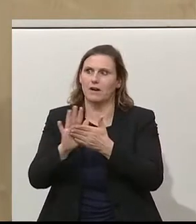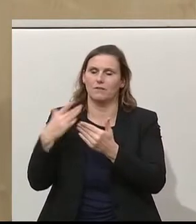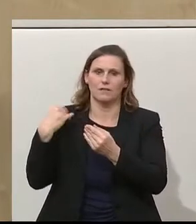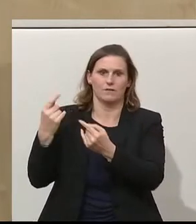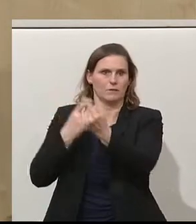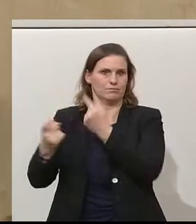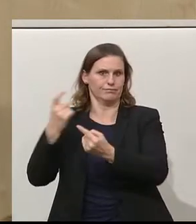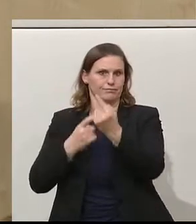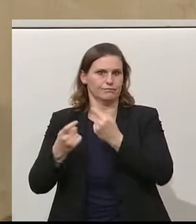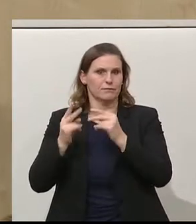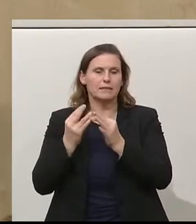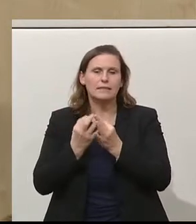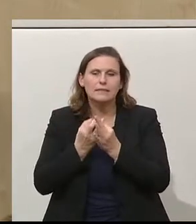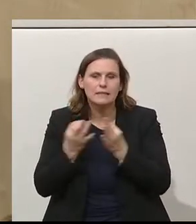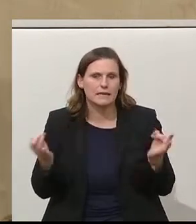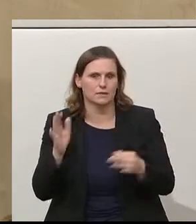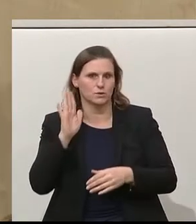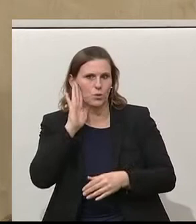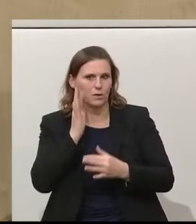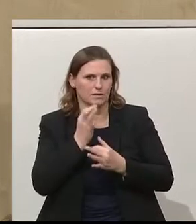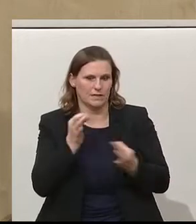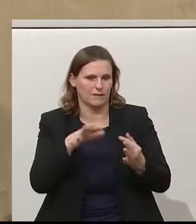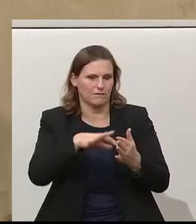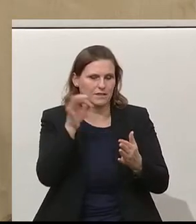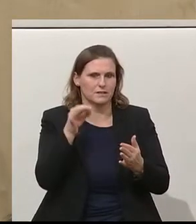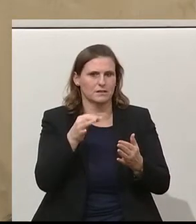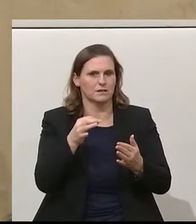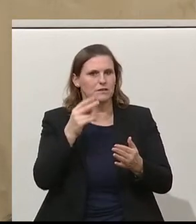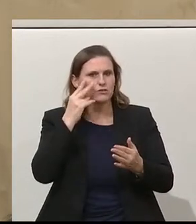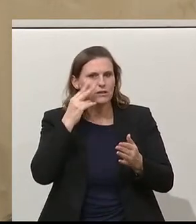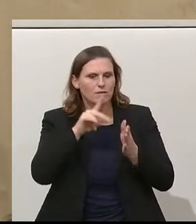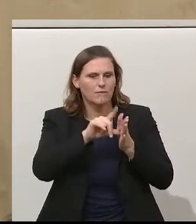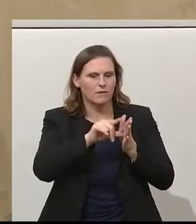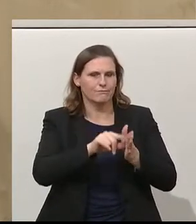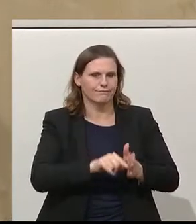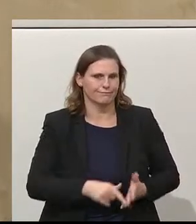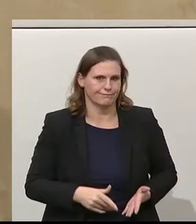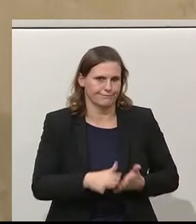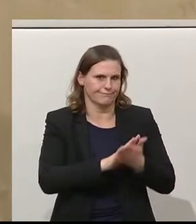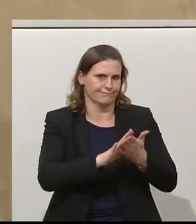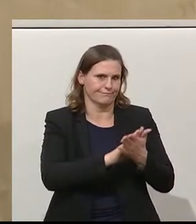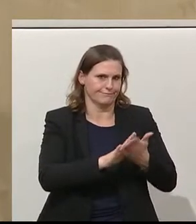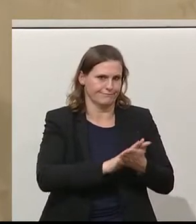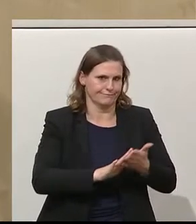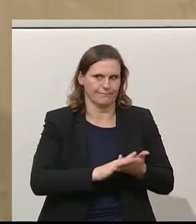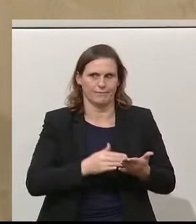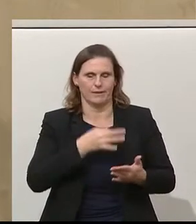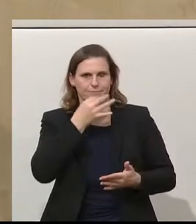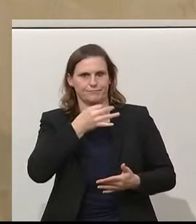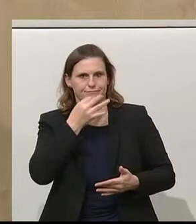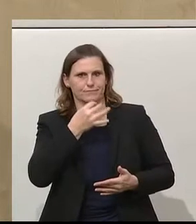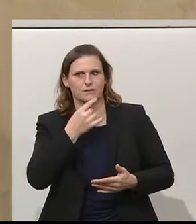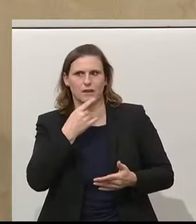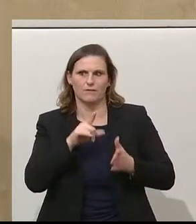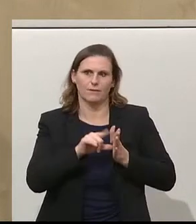vorzuschieben. Nichts davon findet sich. Das heißt, es sind wortleere, lauwarme Worthülsen, die hier gekommen sind und die soll dann diese